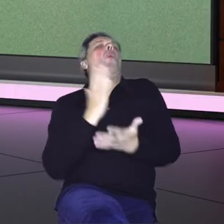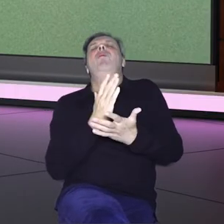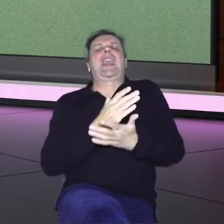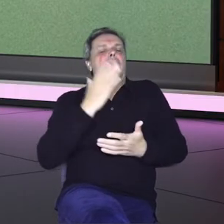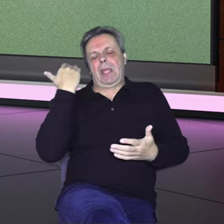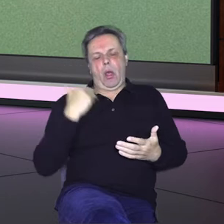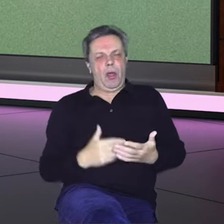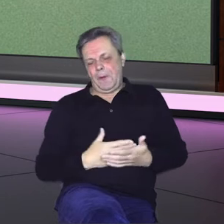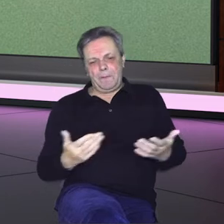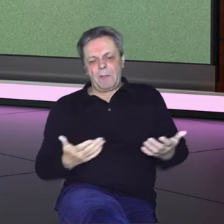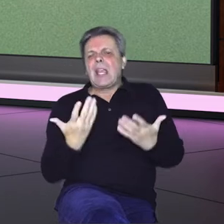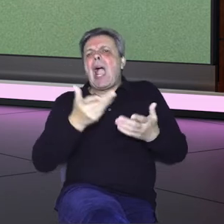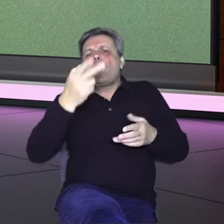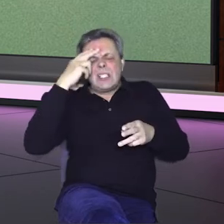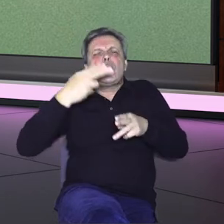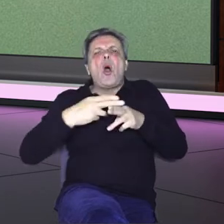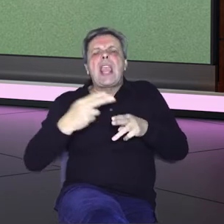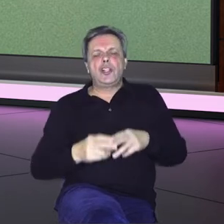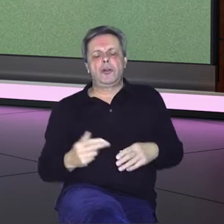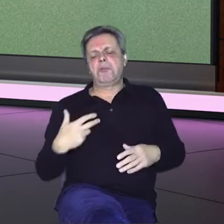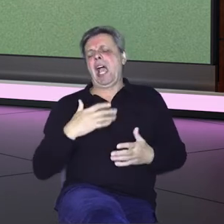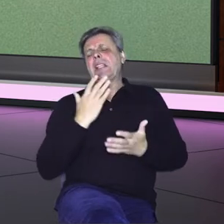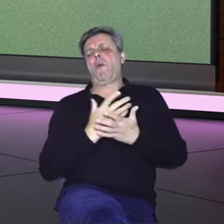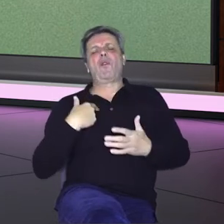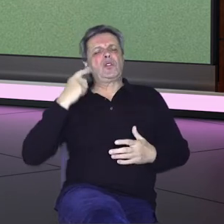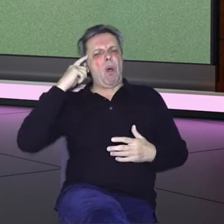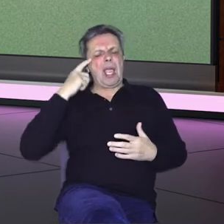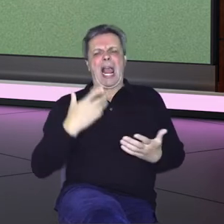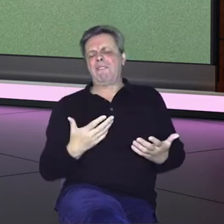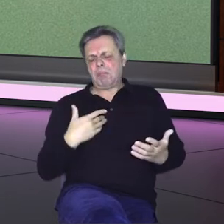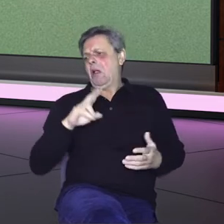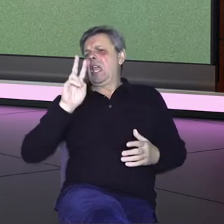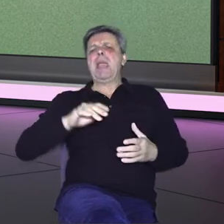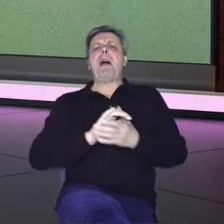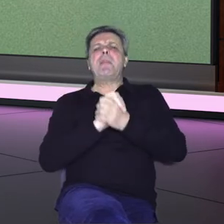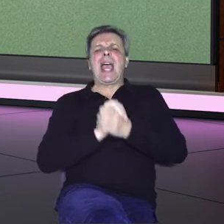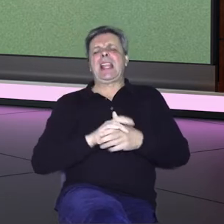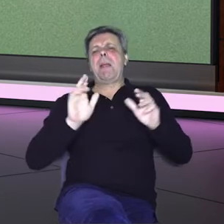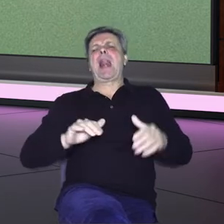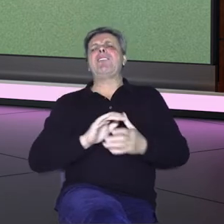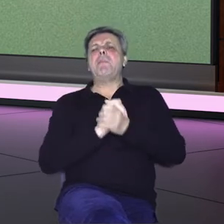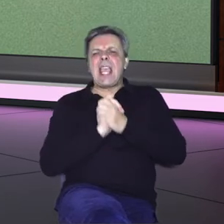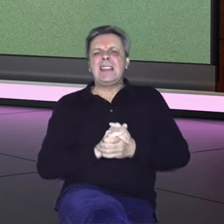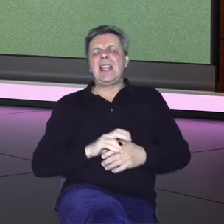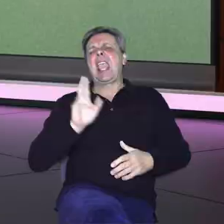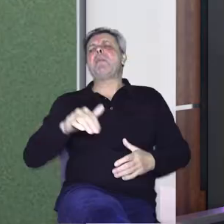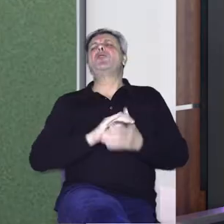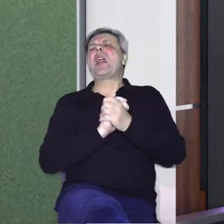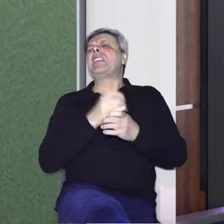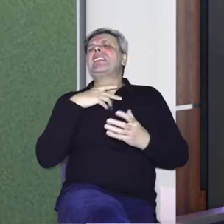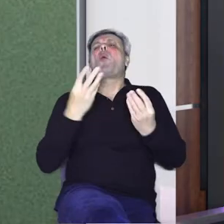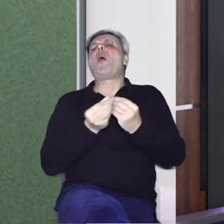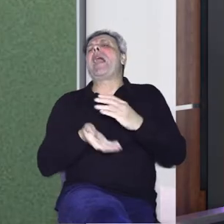biti. U svojoj glavi? U svojoj glavi, uvijek sam si u startu stavio imaš prijatelje, prave prijatelje imaš prijatelje za izlazak.